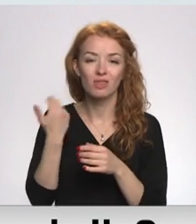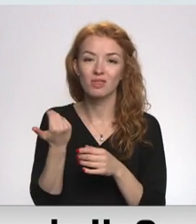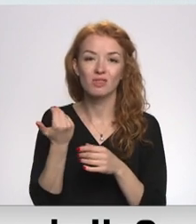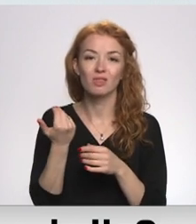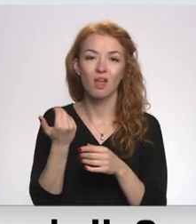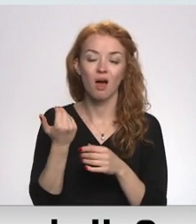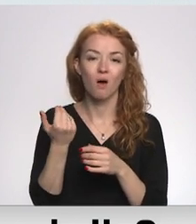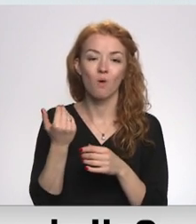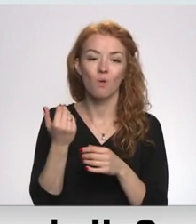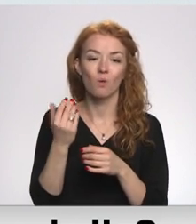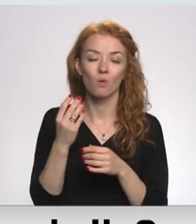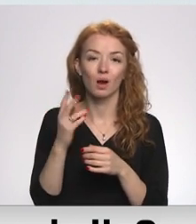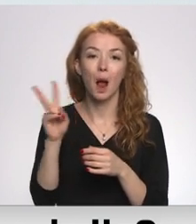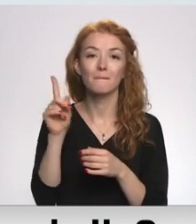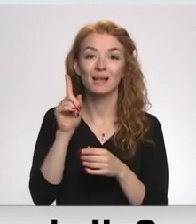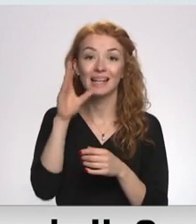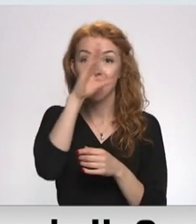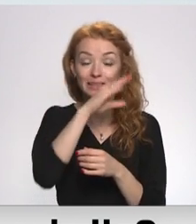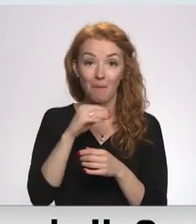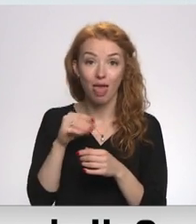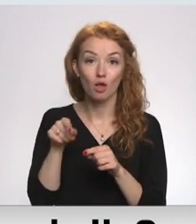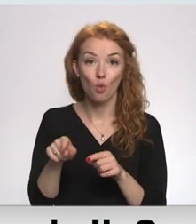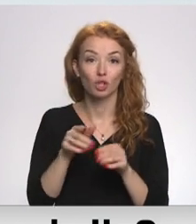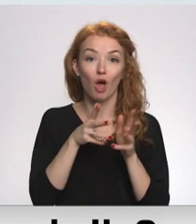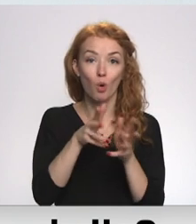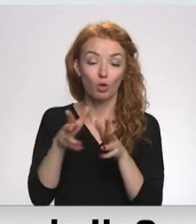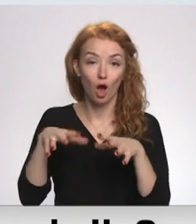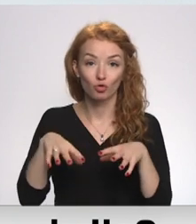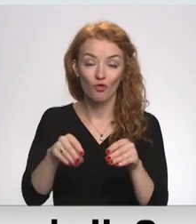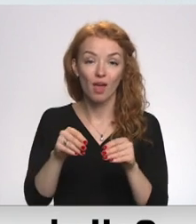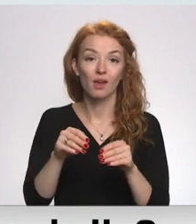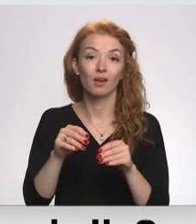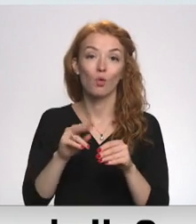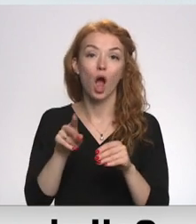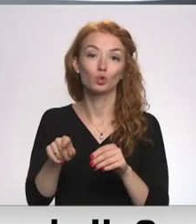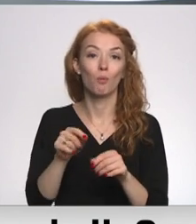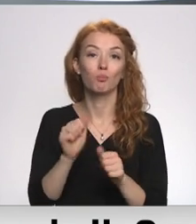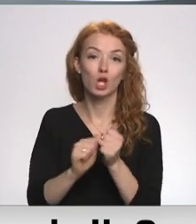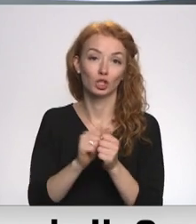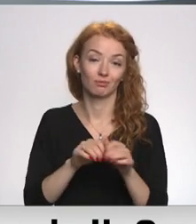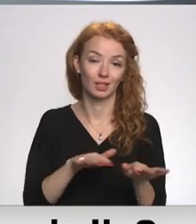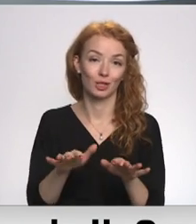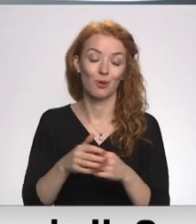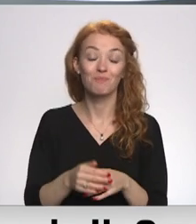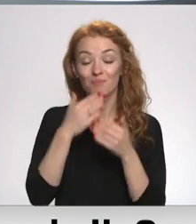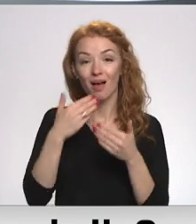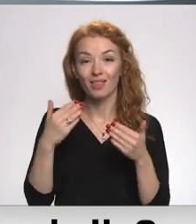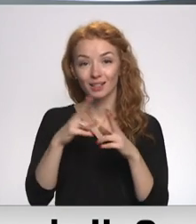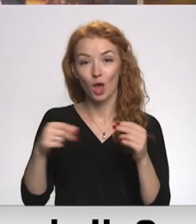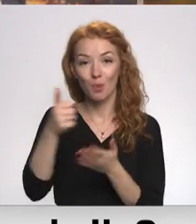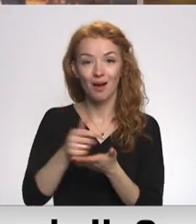iespēja, kam ir tās iespējas un kam ir bijusi praksa kaut ko tādu darīt. Paldies, mēs lēsas sārtkums.